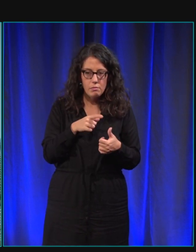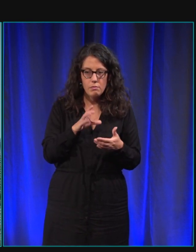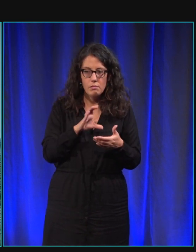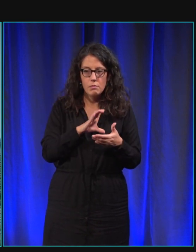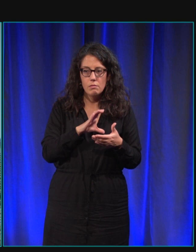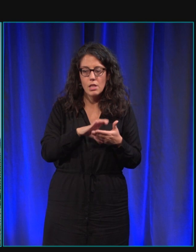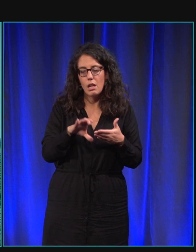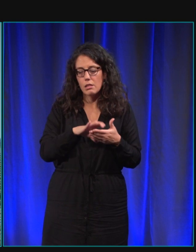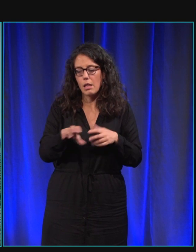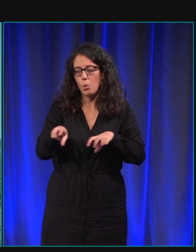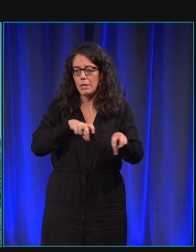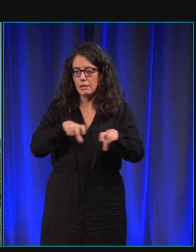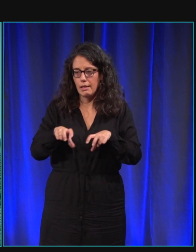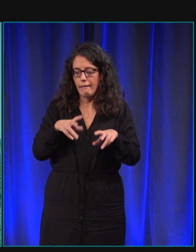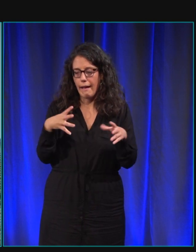mobilité inclusion